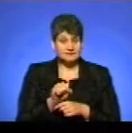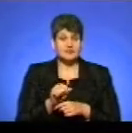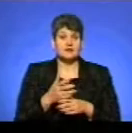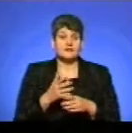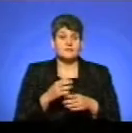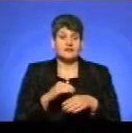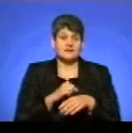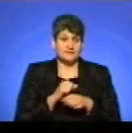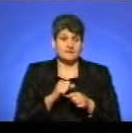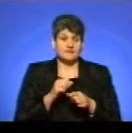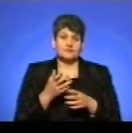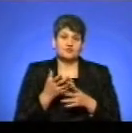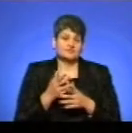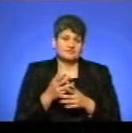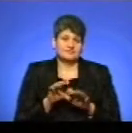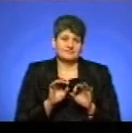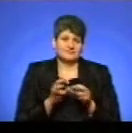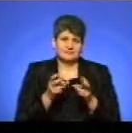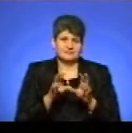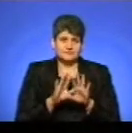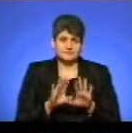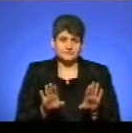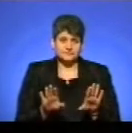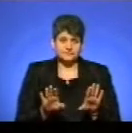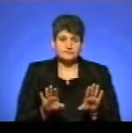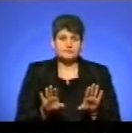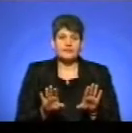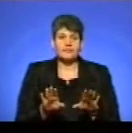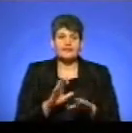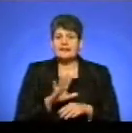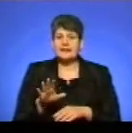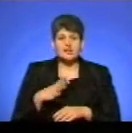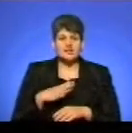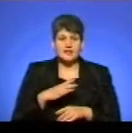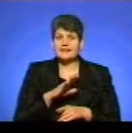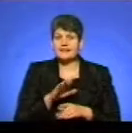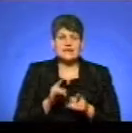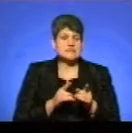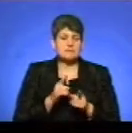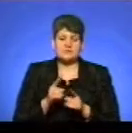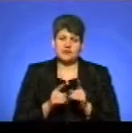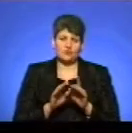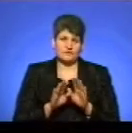насилля, ну тут виправдання немає. Тому що не виправдовувати, не чекати, не змінювати,